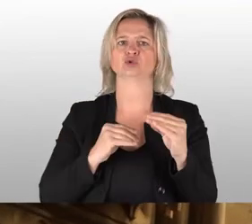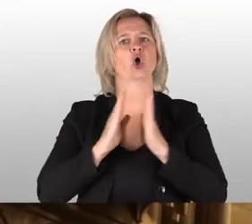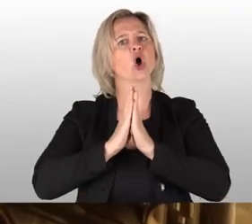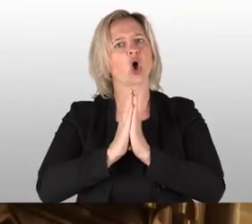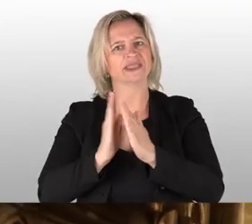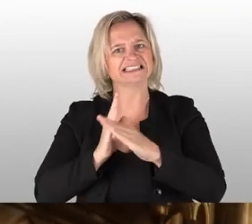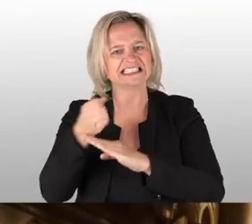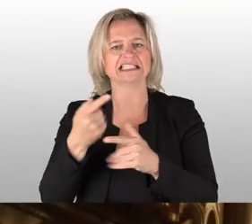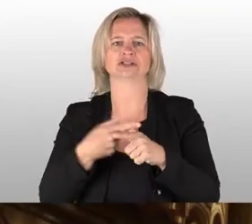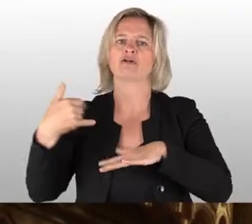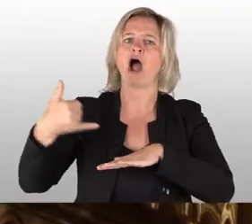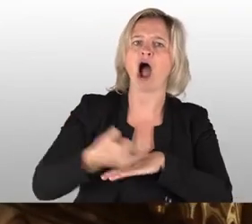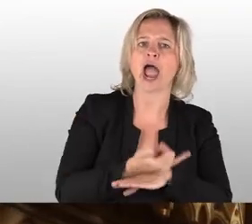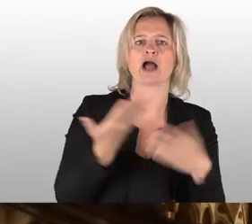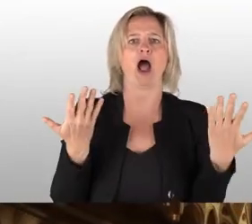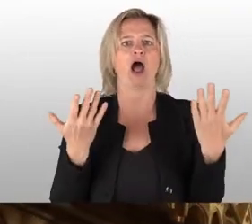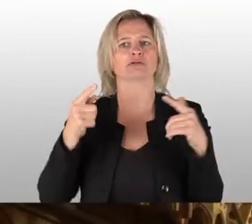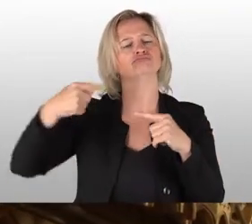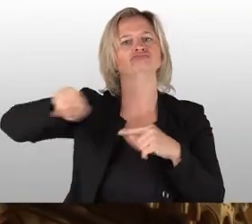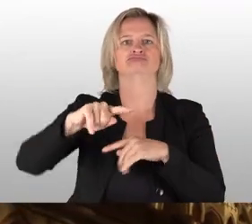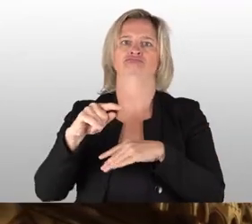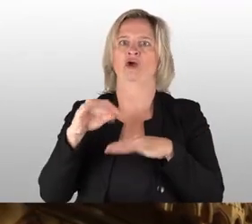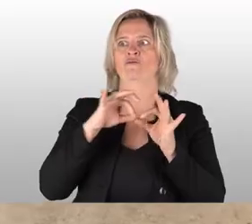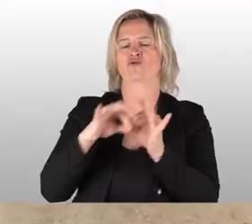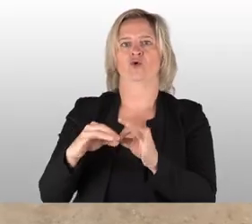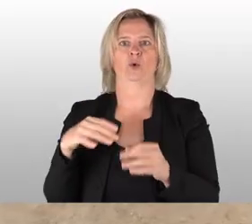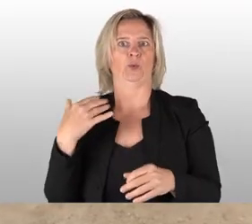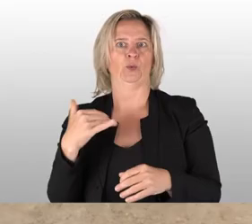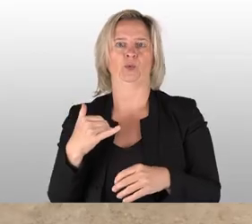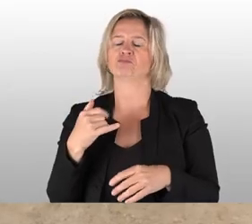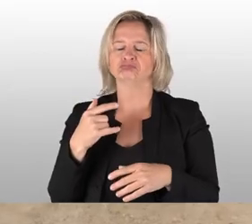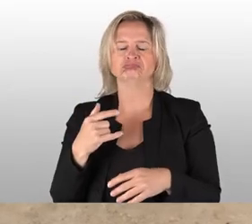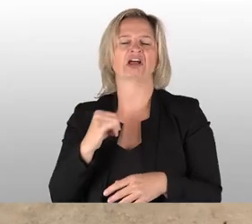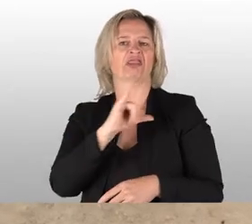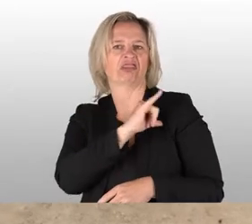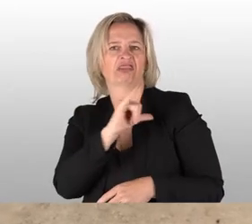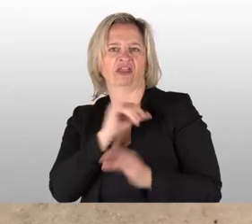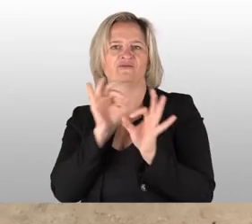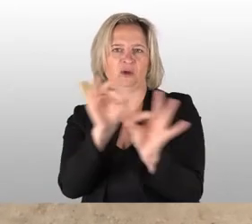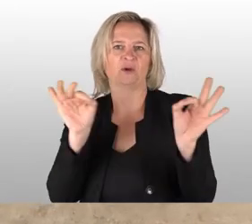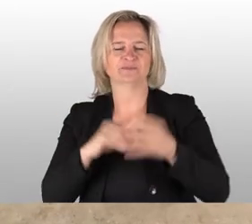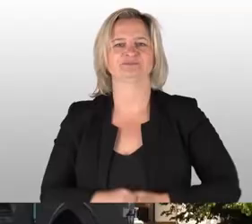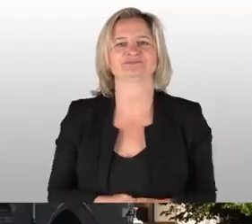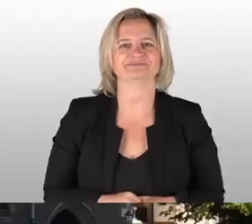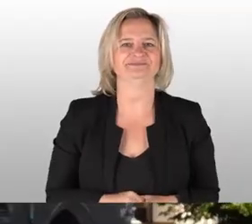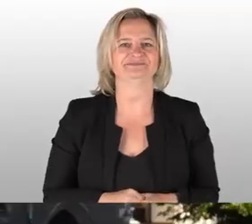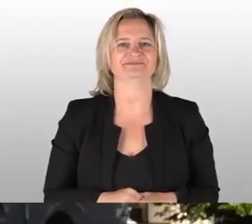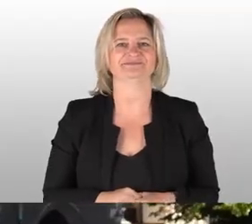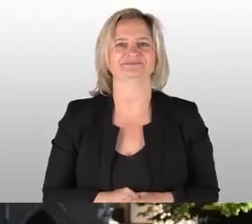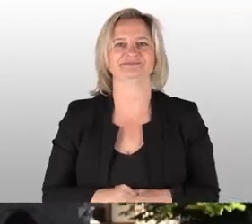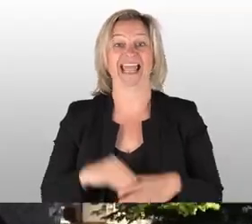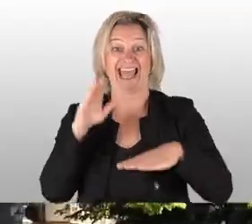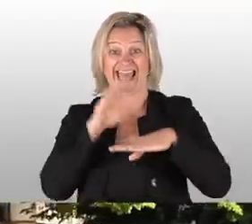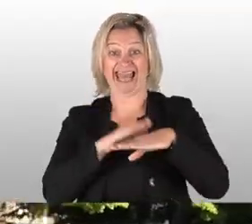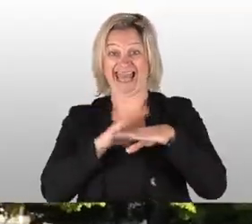mag, kann da drin auch heiraten. Und die Führungen sind sicherlich auch immer einen Besuch wert. Jetzt schließt sich gleich auf der